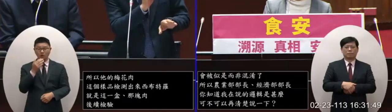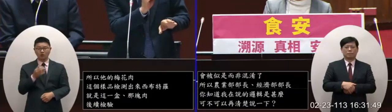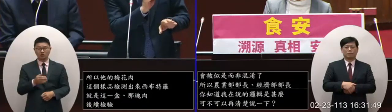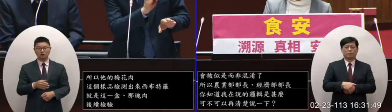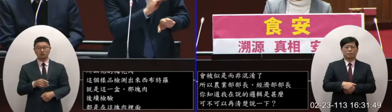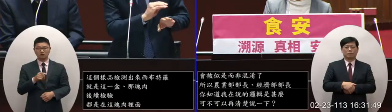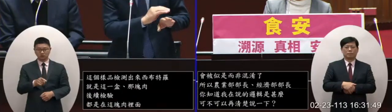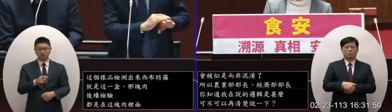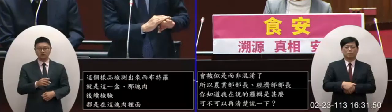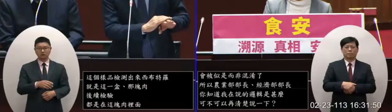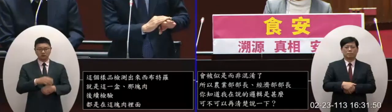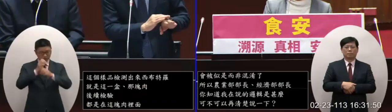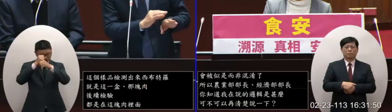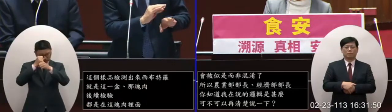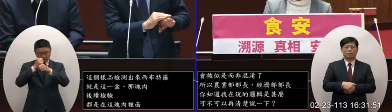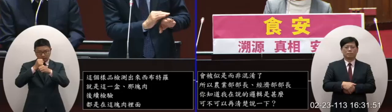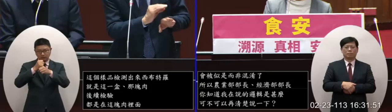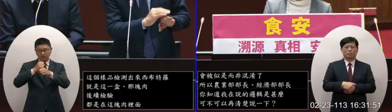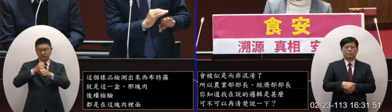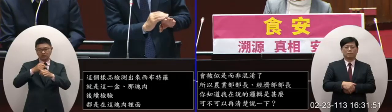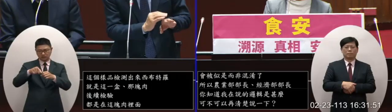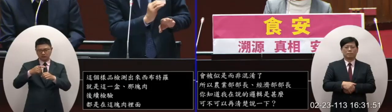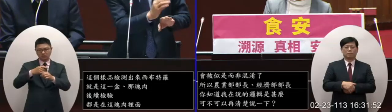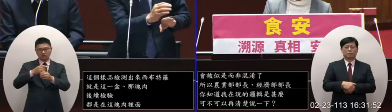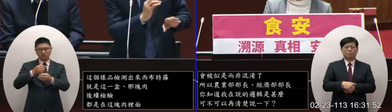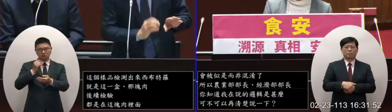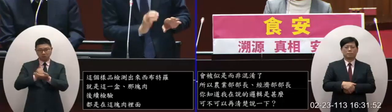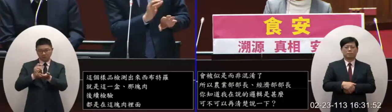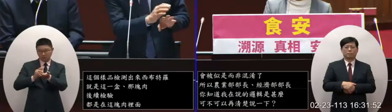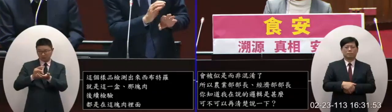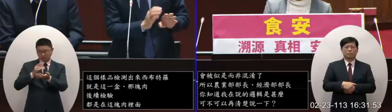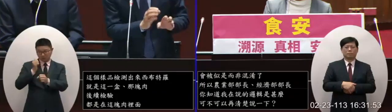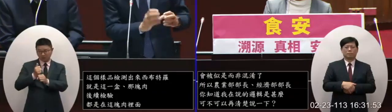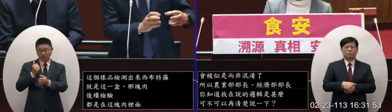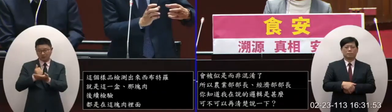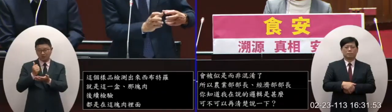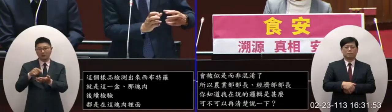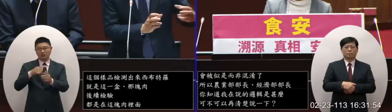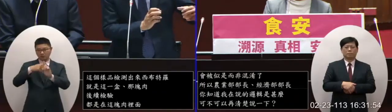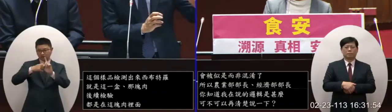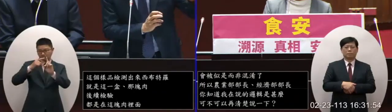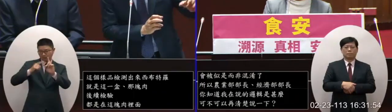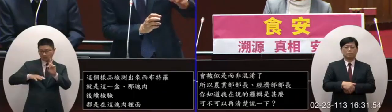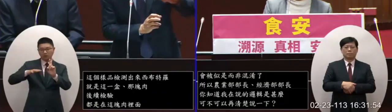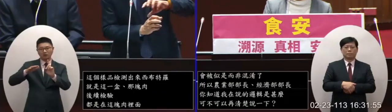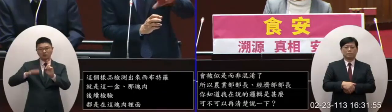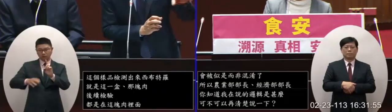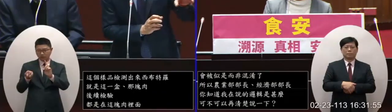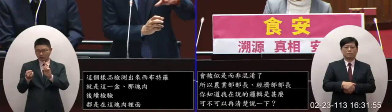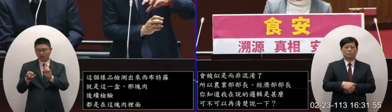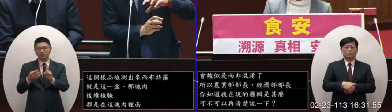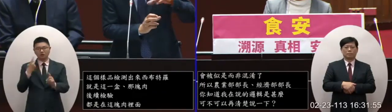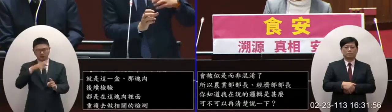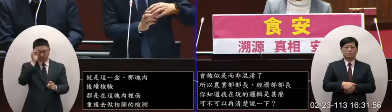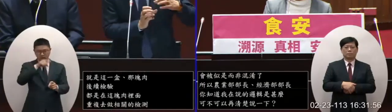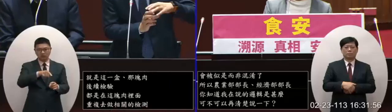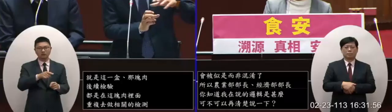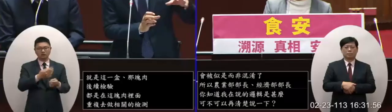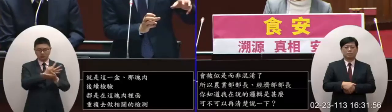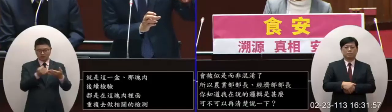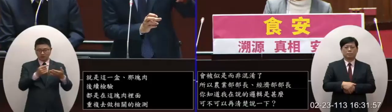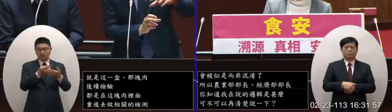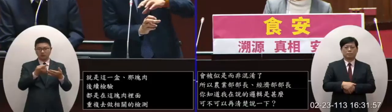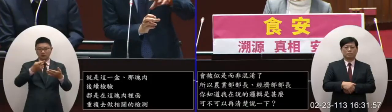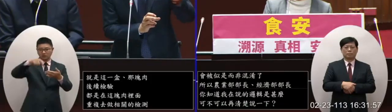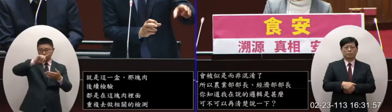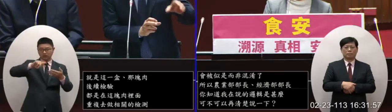的量是非常低的時候應該去尋求前後批或者是同批的其他不同的透過